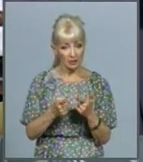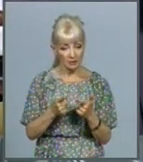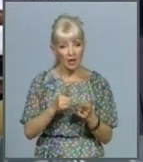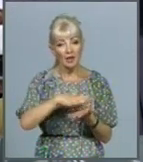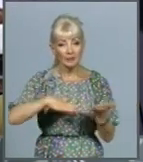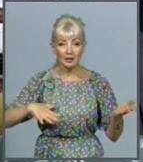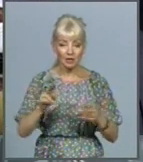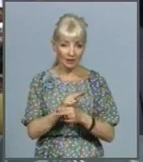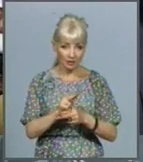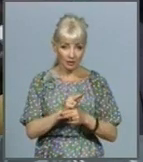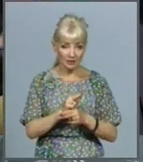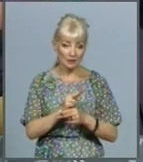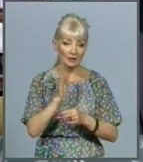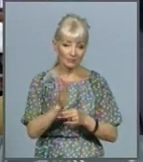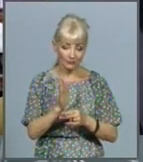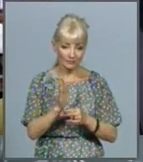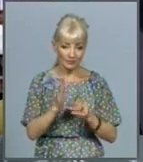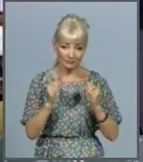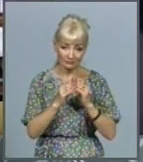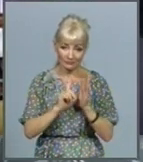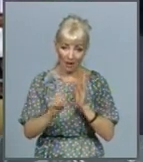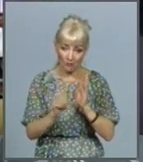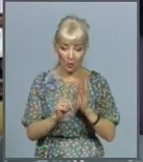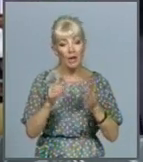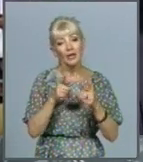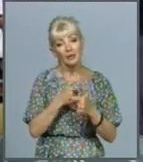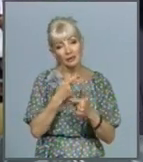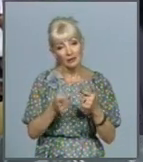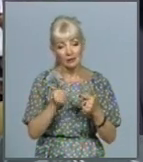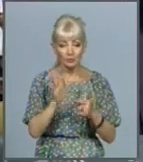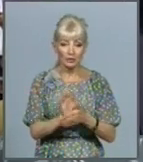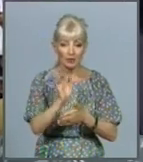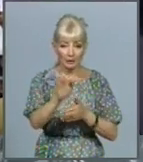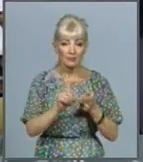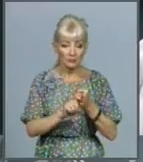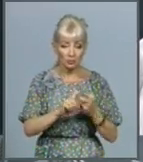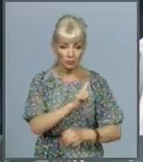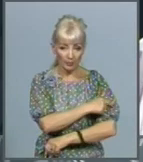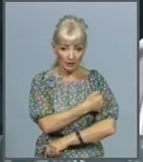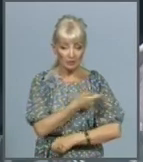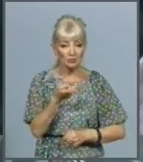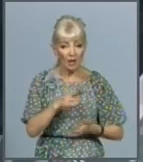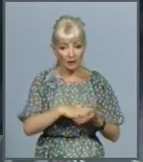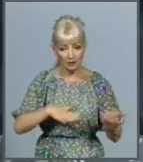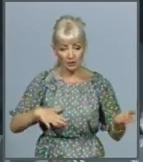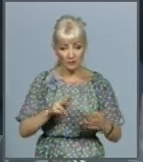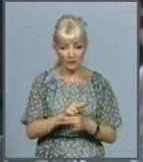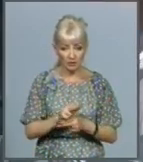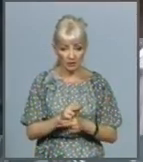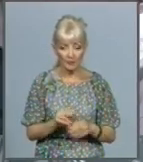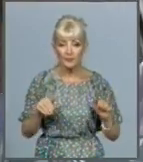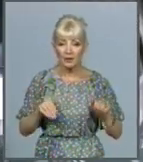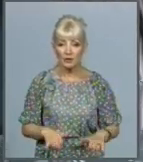амбулаторних умовах, або буде направлено в інфекційну лікарню для даліше лічення. Рішення про виїзд